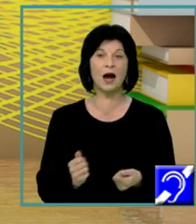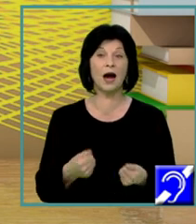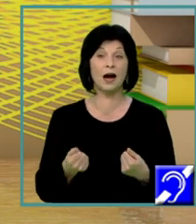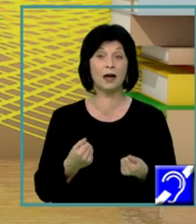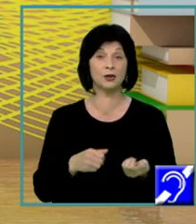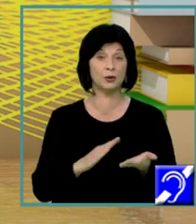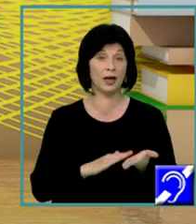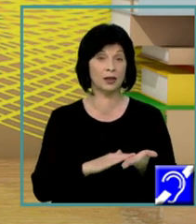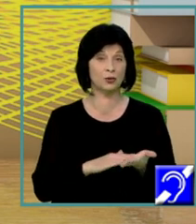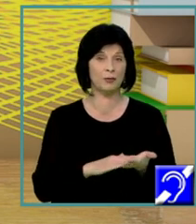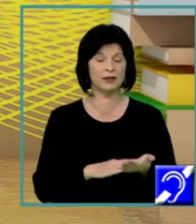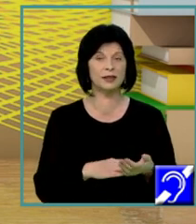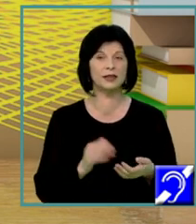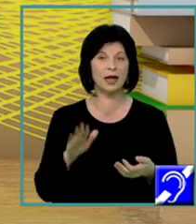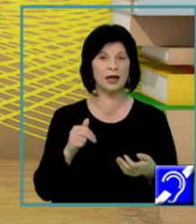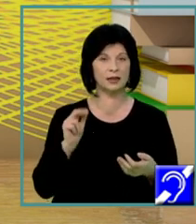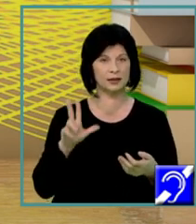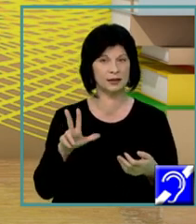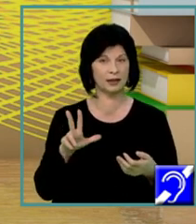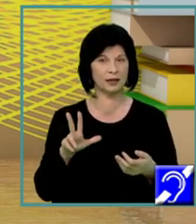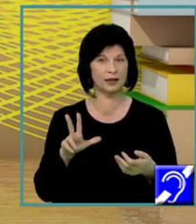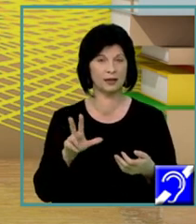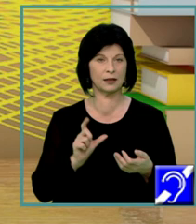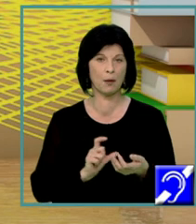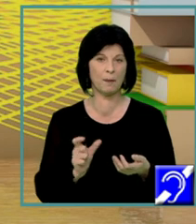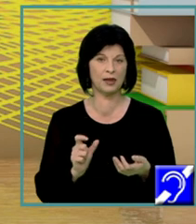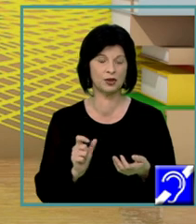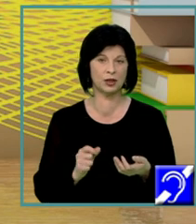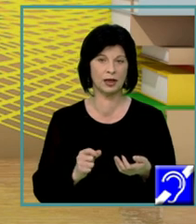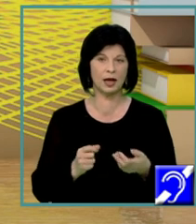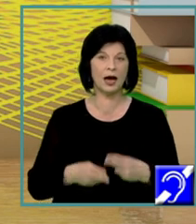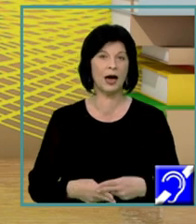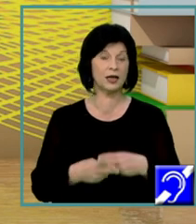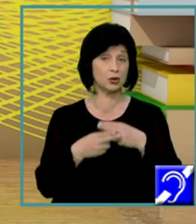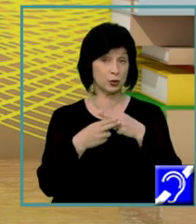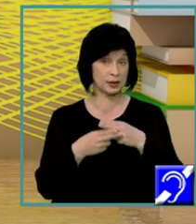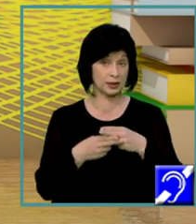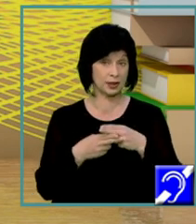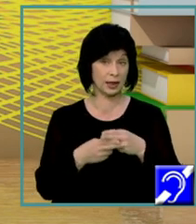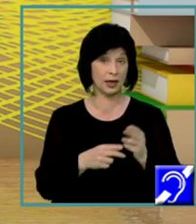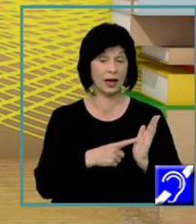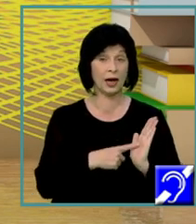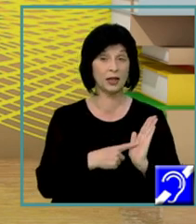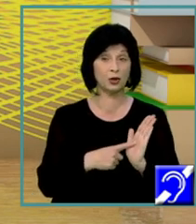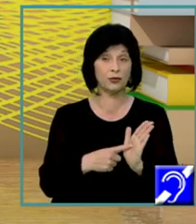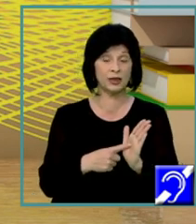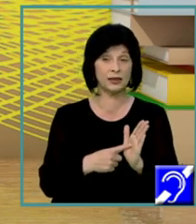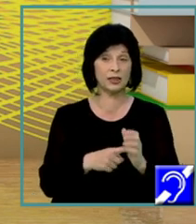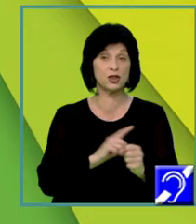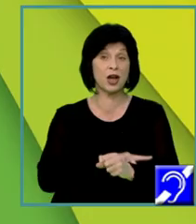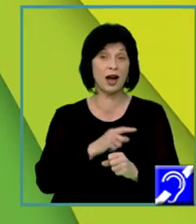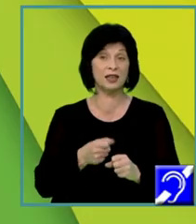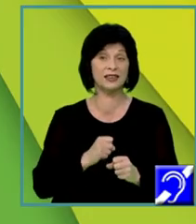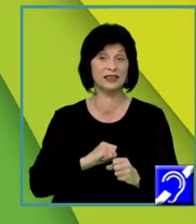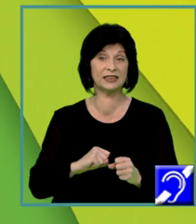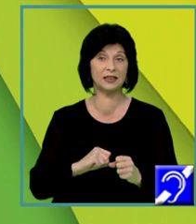pași, dragi elevi. A susține o opinie, a dovedi ceea ce ai susținut și, bineînțeles, a întări cu exemple.